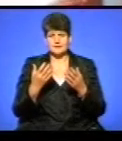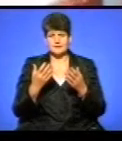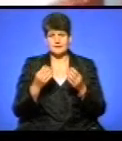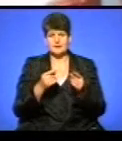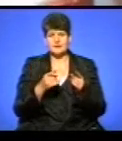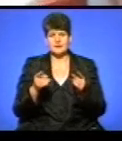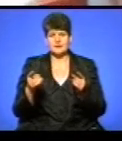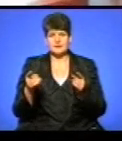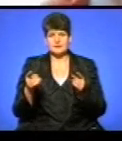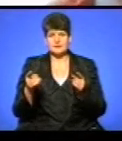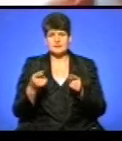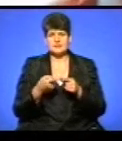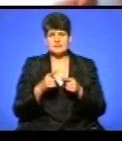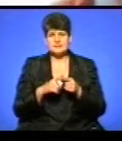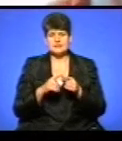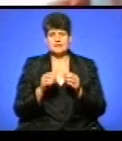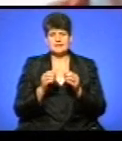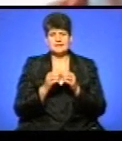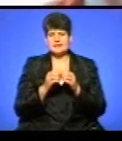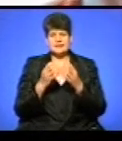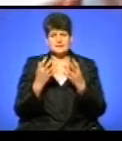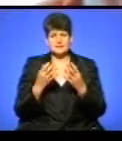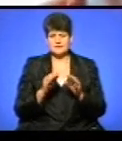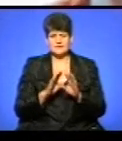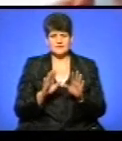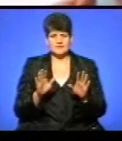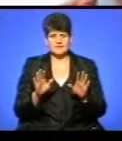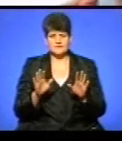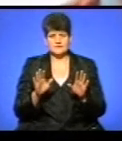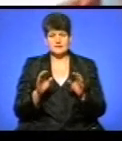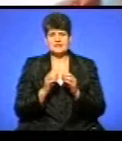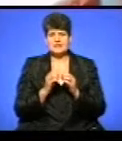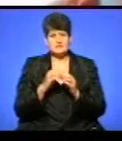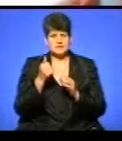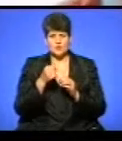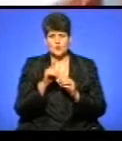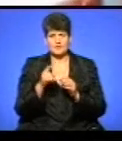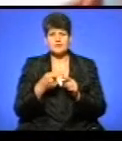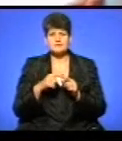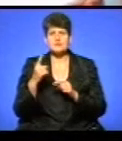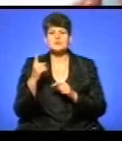Не 10 днів і не 10 років, а це 100.